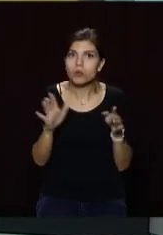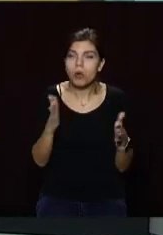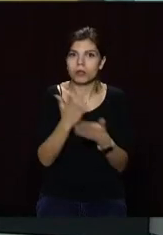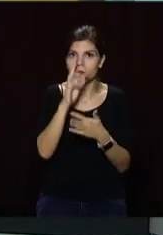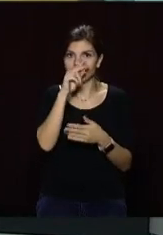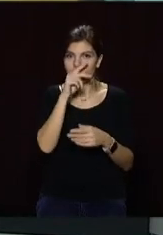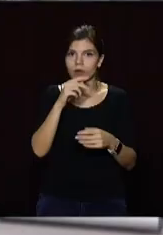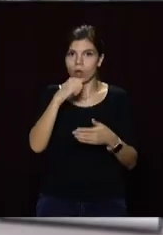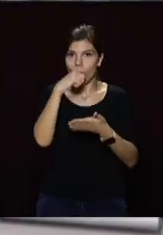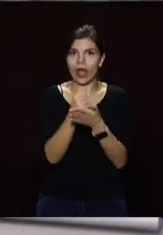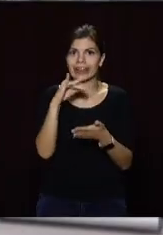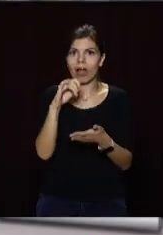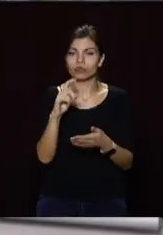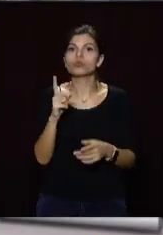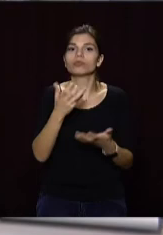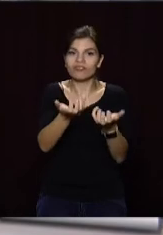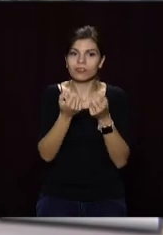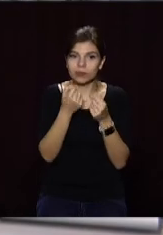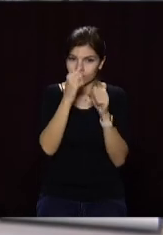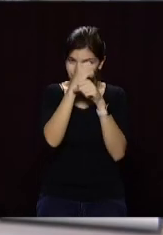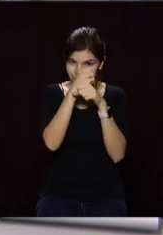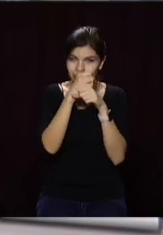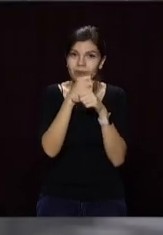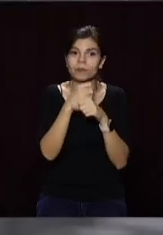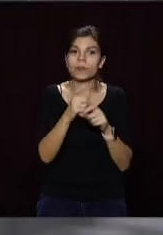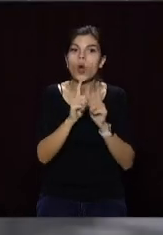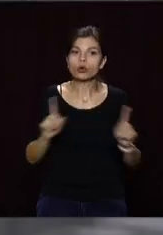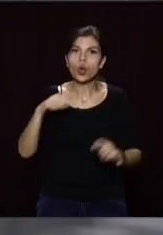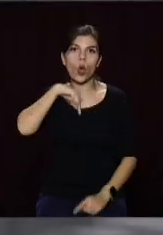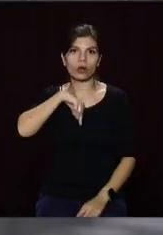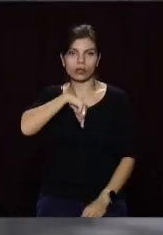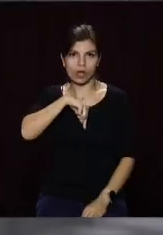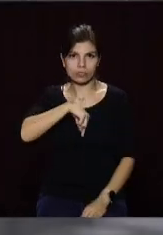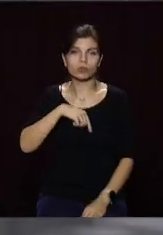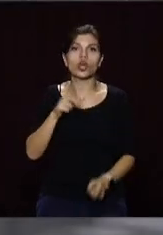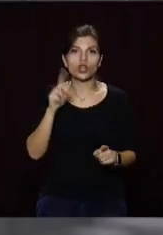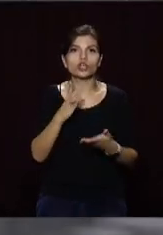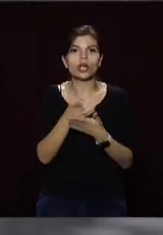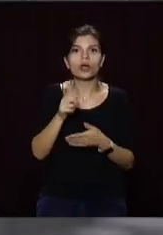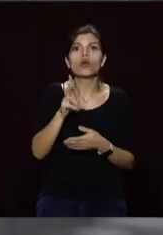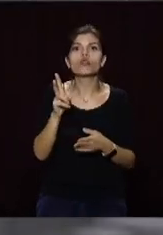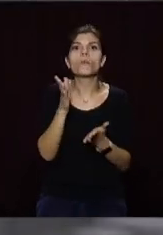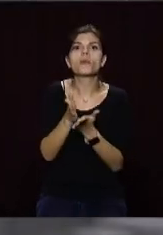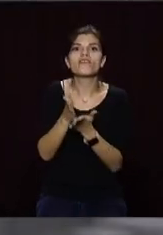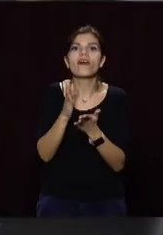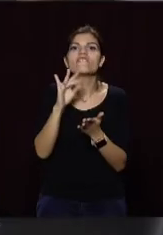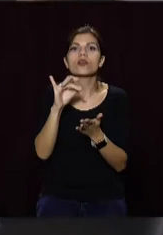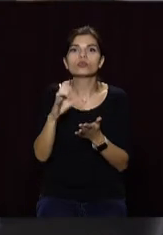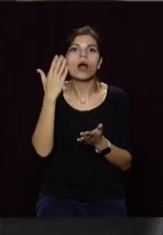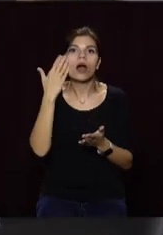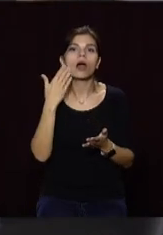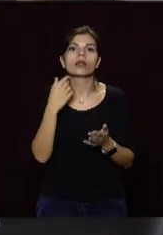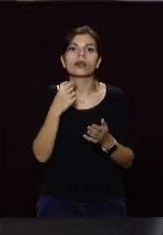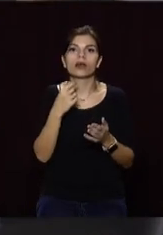Це пов'язано із забором матеріалу, фізіологічними особливостями організму, а також з тим, де перебуває вірус, коли беруть